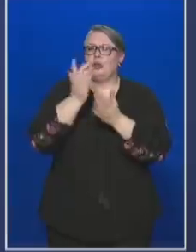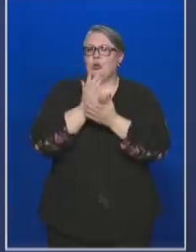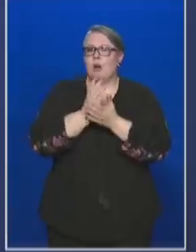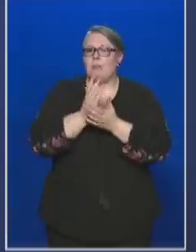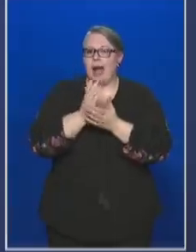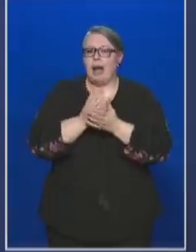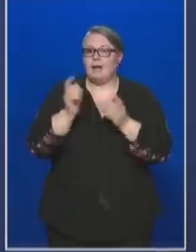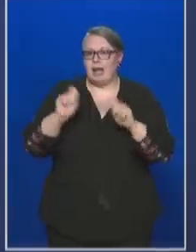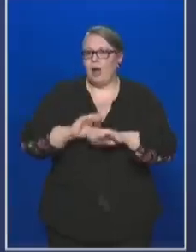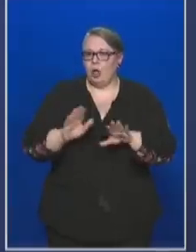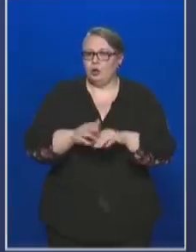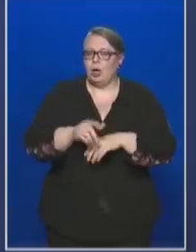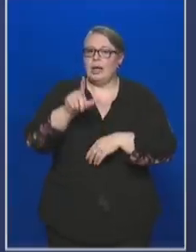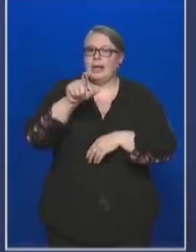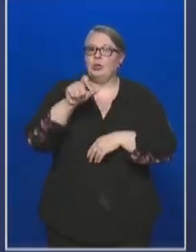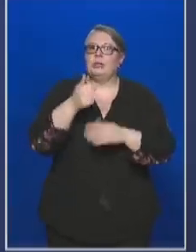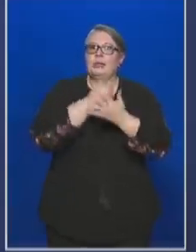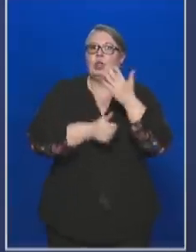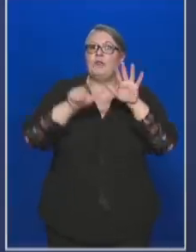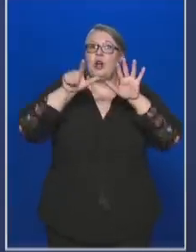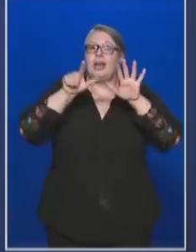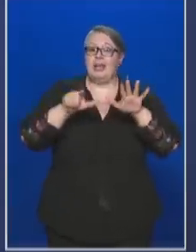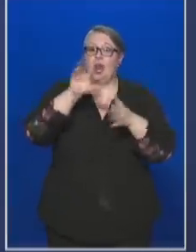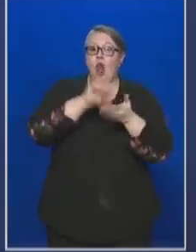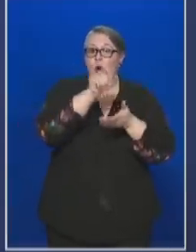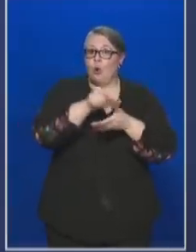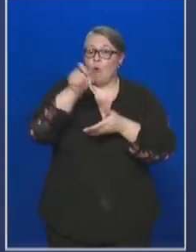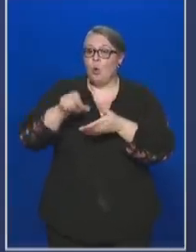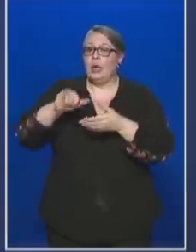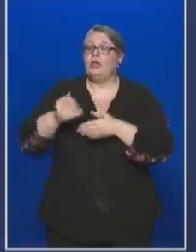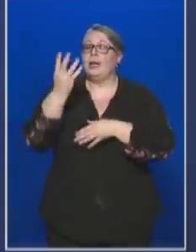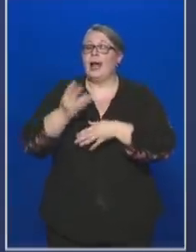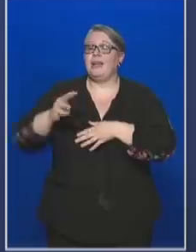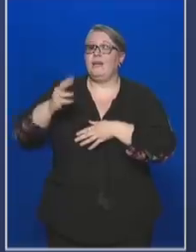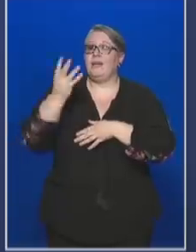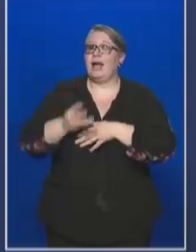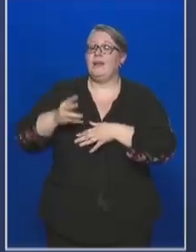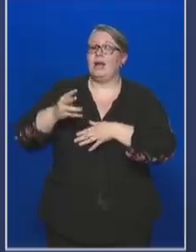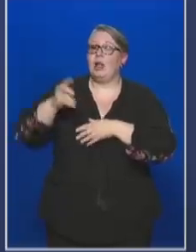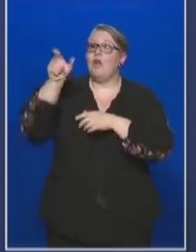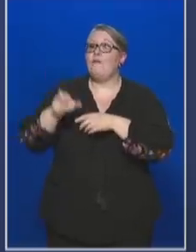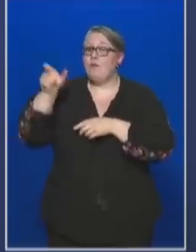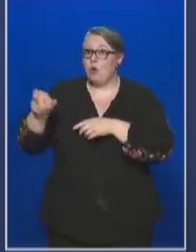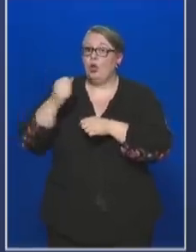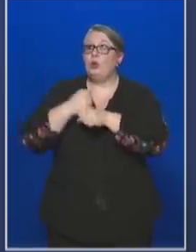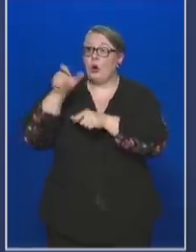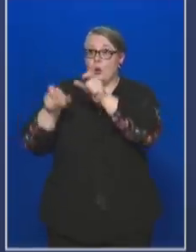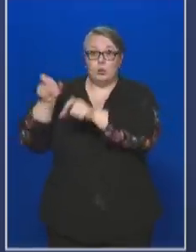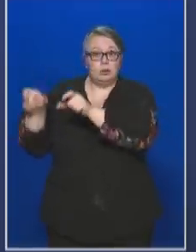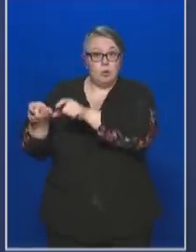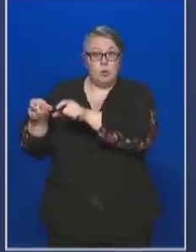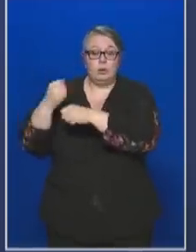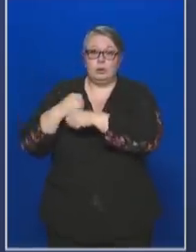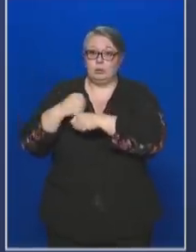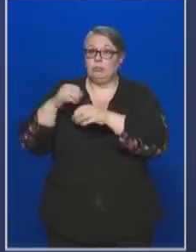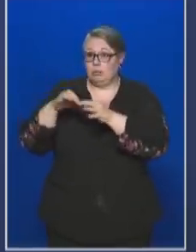elvégeztünk, 267 lakónál, illetve 40 fő dolgozónál történt.